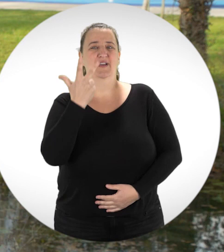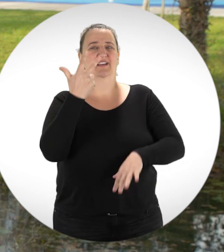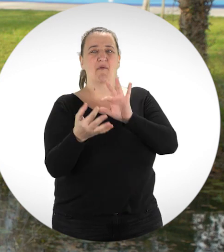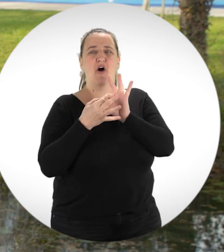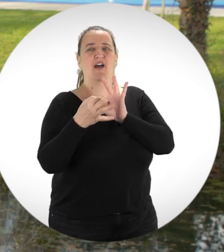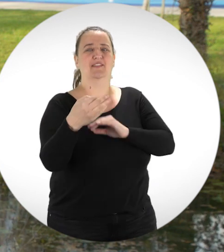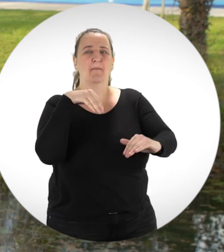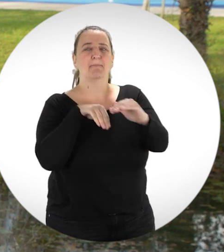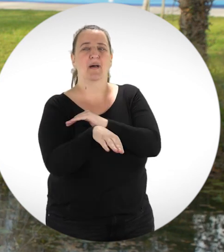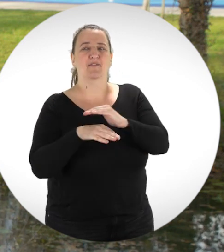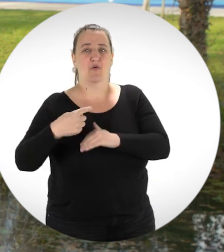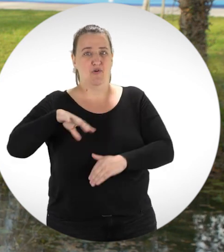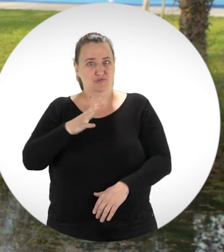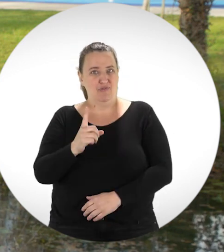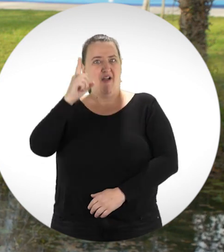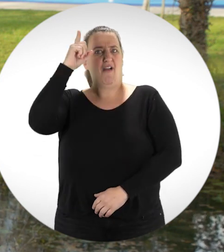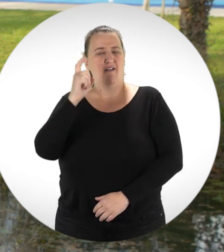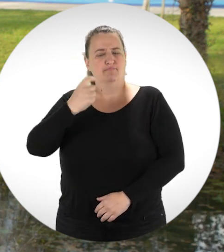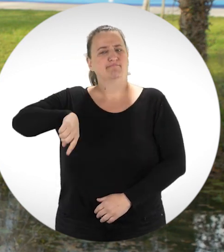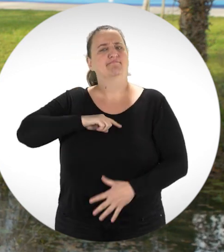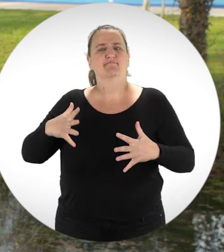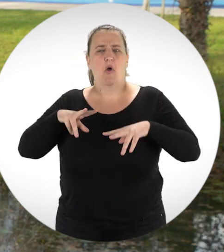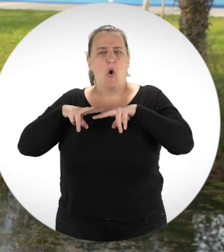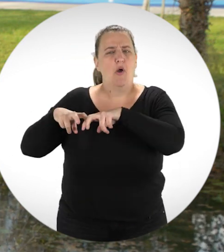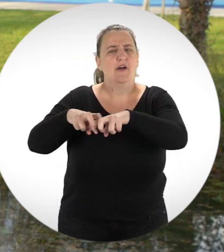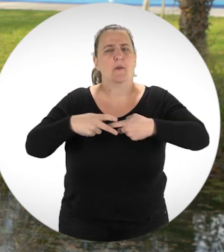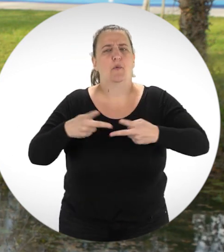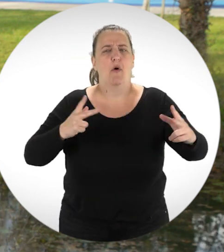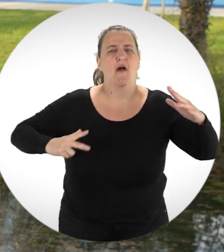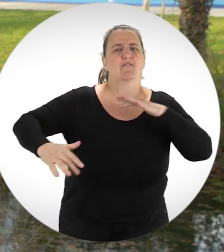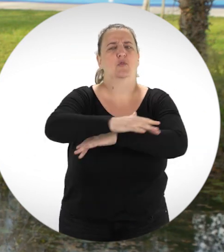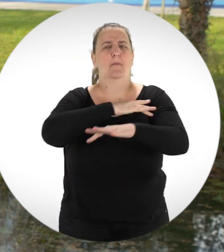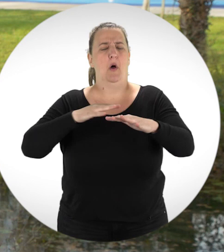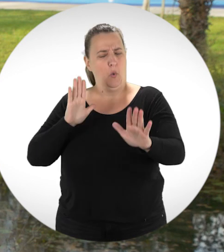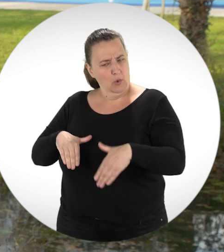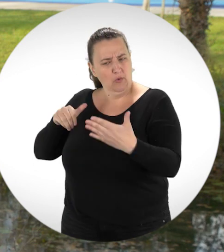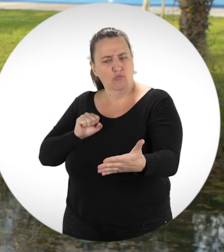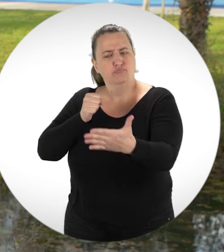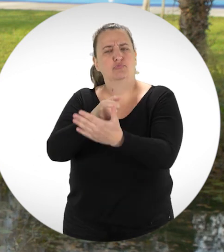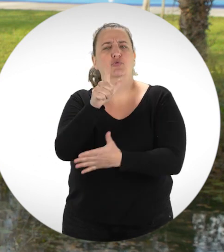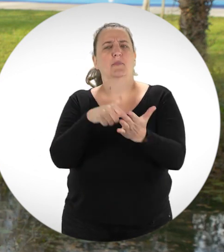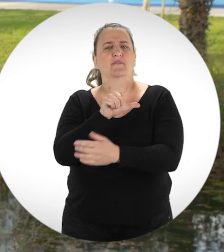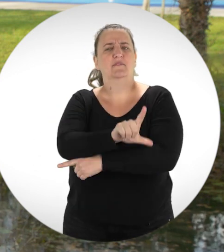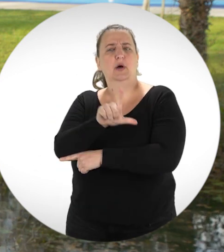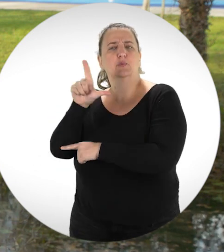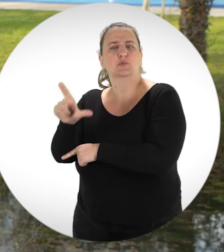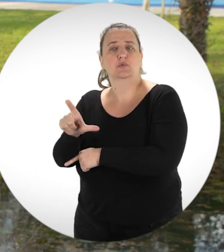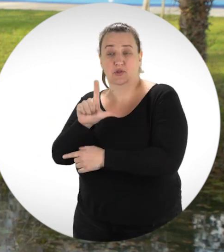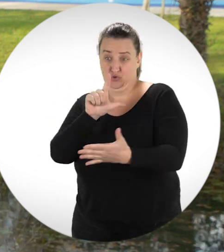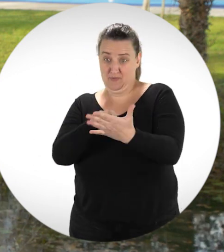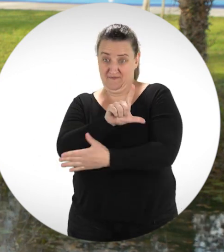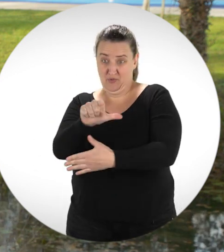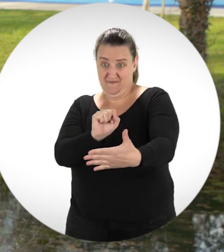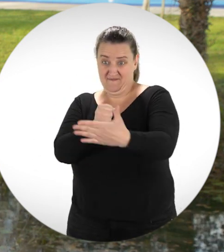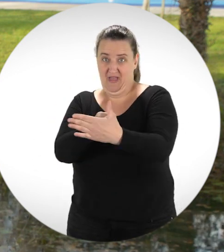l'enquête publique environnementale qui est déjà lancée et qui aboutira. Et puis à la fin de l'année 2022, le démarrage très attendu